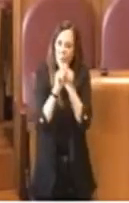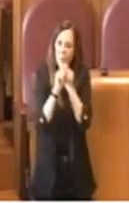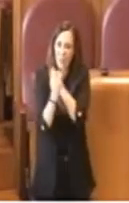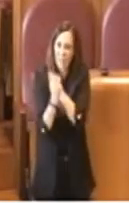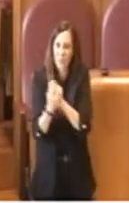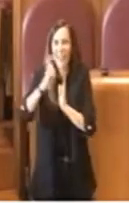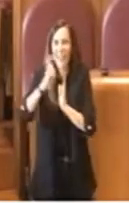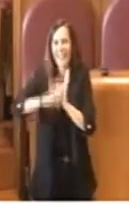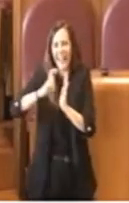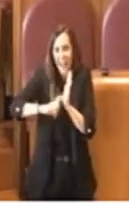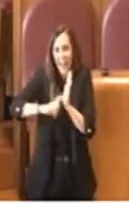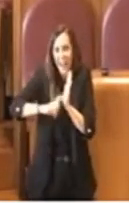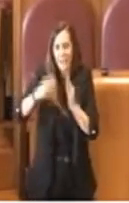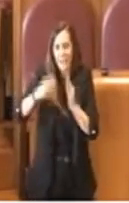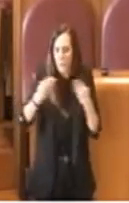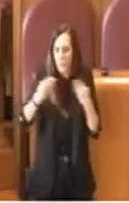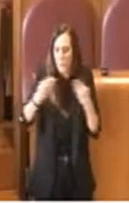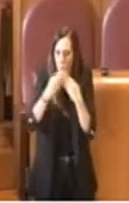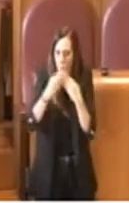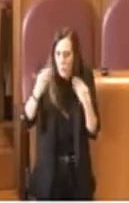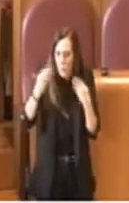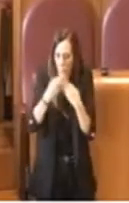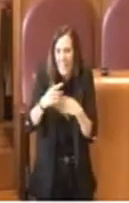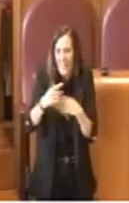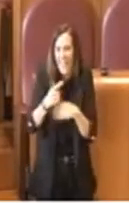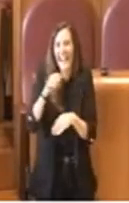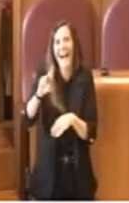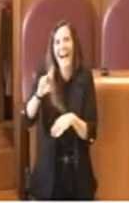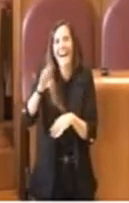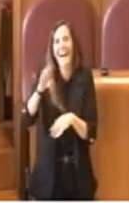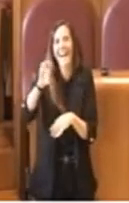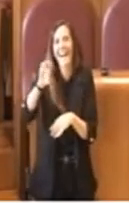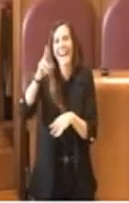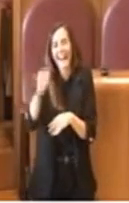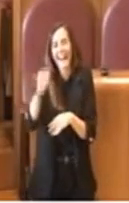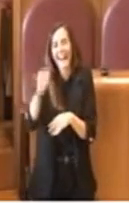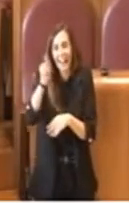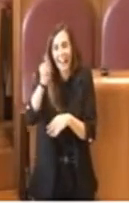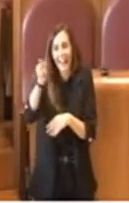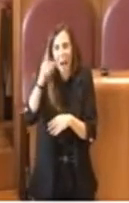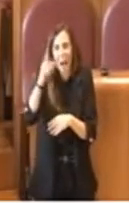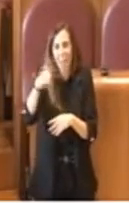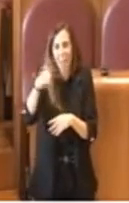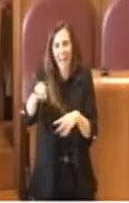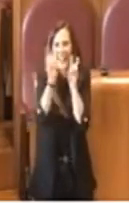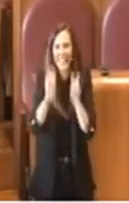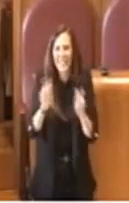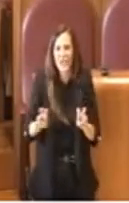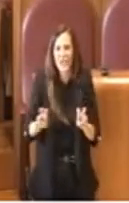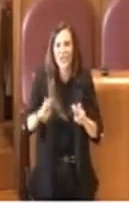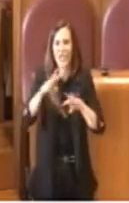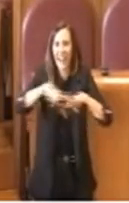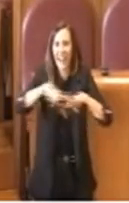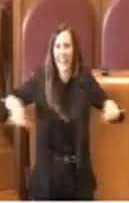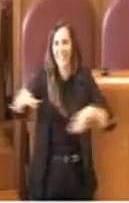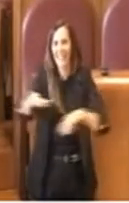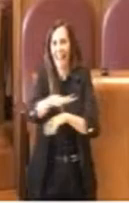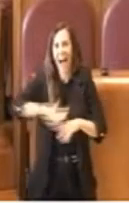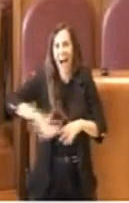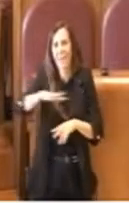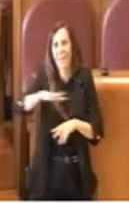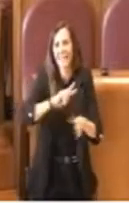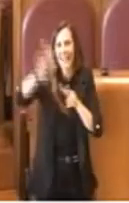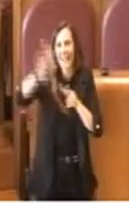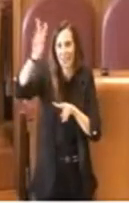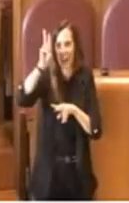stata studiata ed emanata da ARERA, che è l'autorità di regolazione per l'energia e aeree di ambiente, quindi nazionale nel